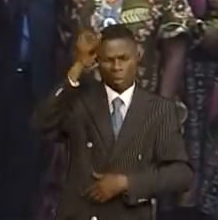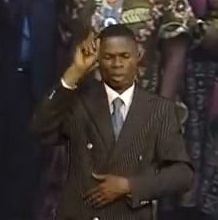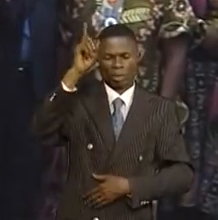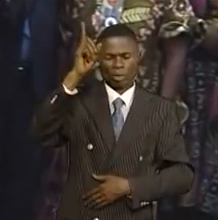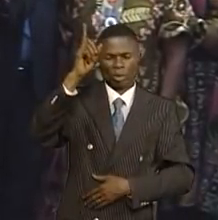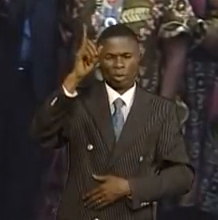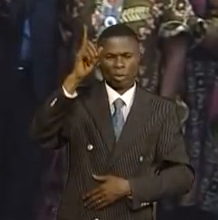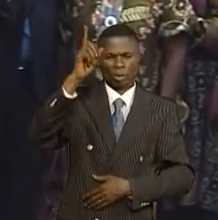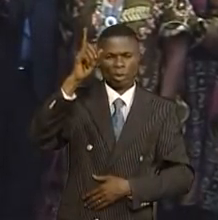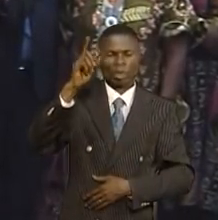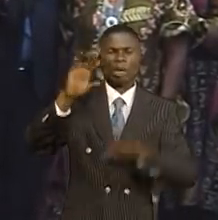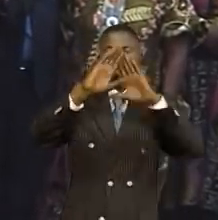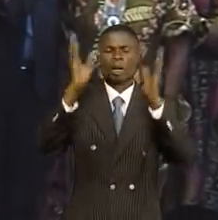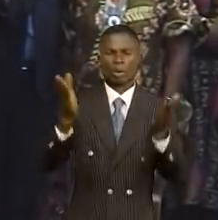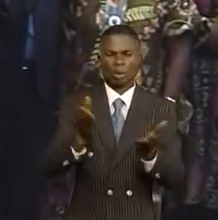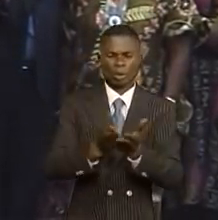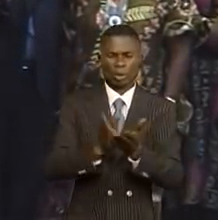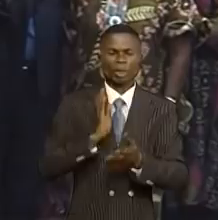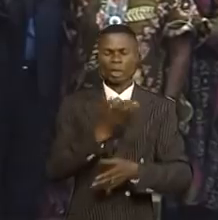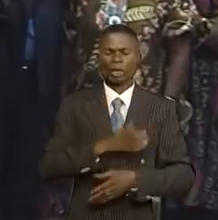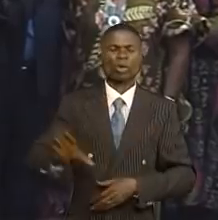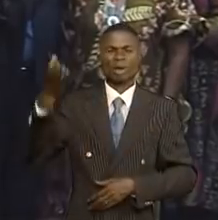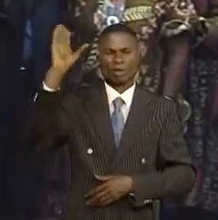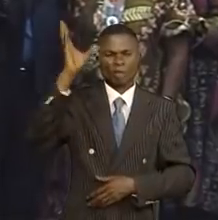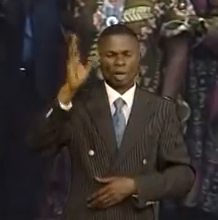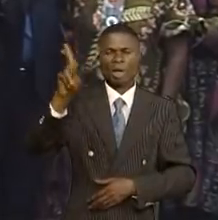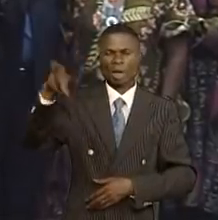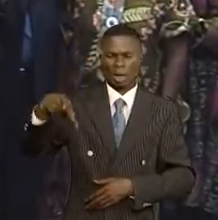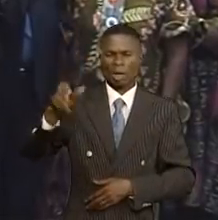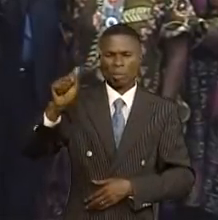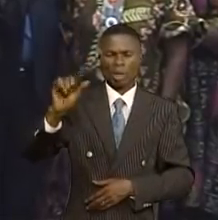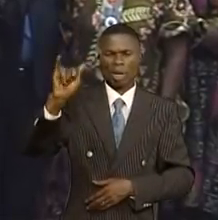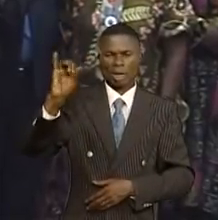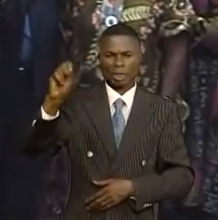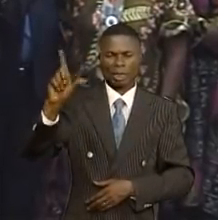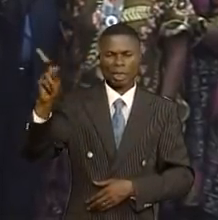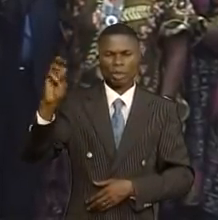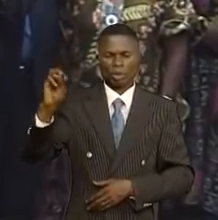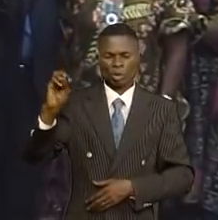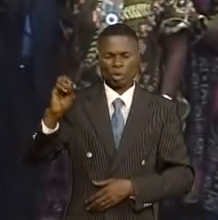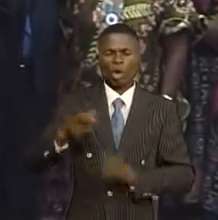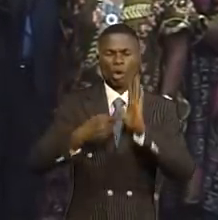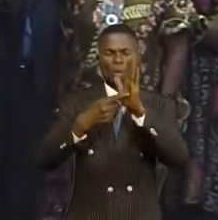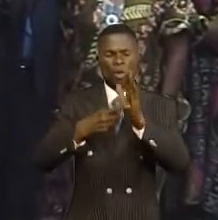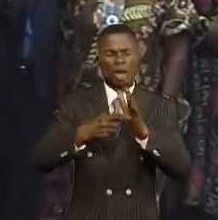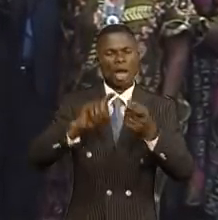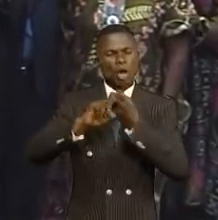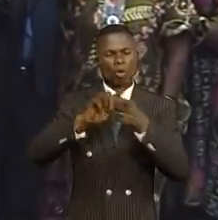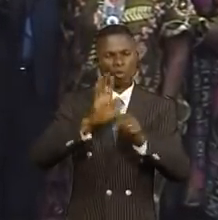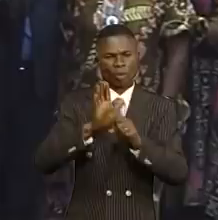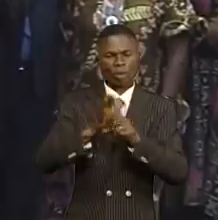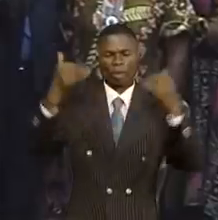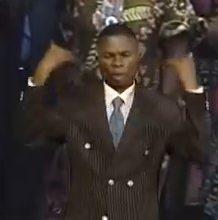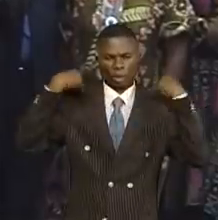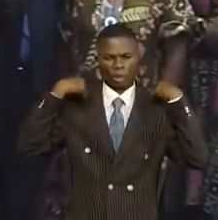La communauté de Paï Conguila exprime ses sentiments de gratitude envers les